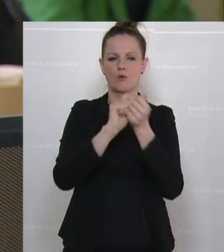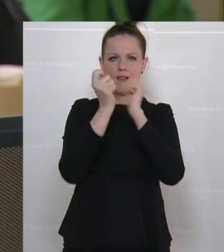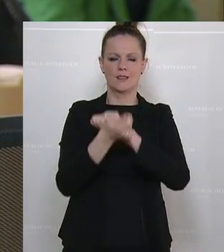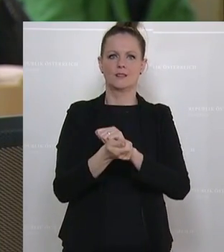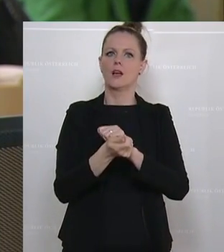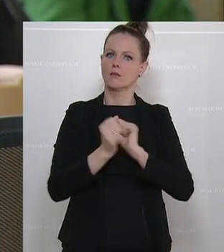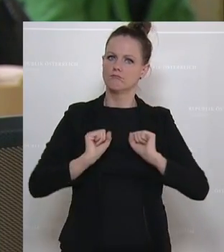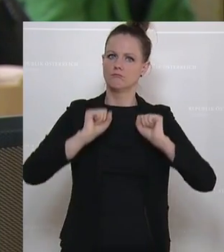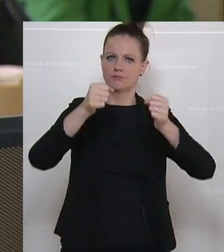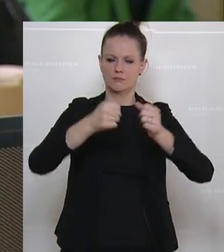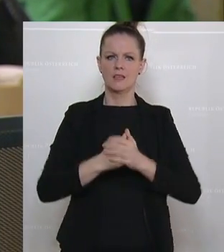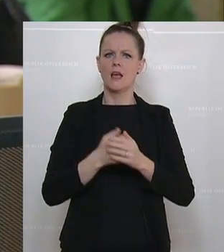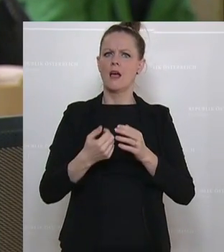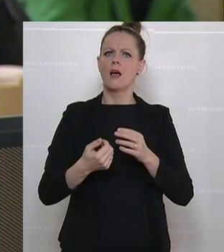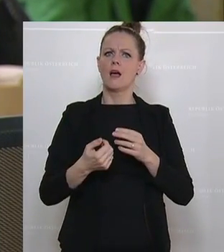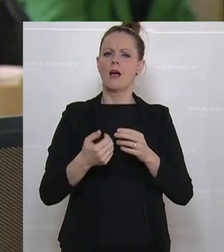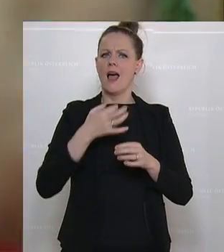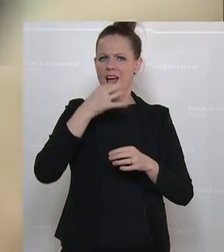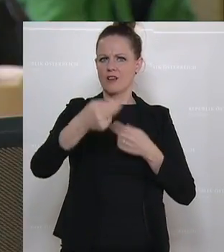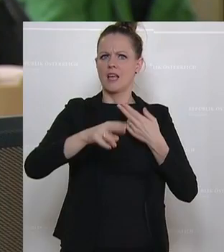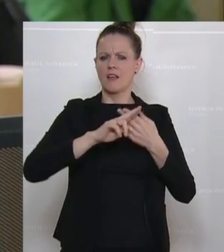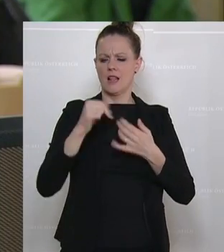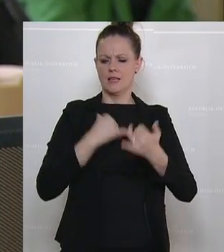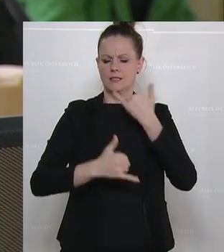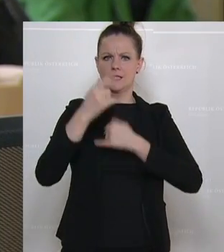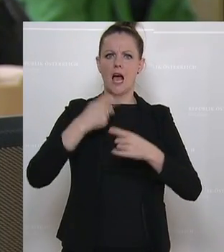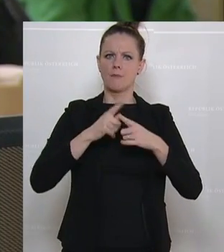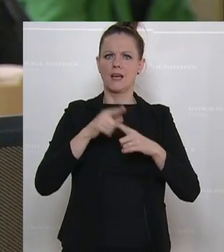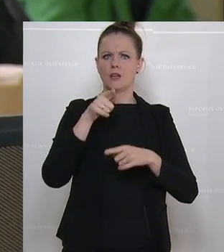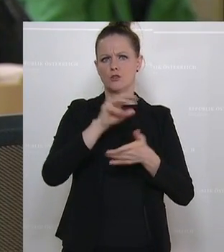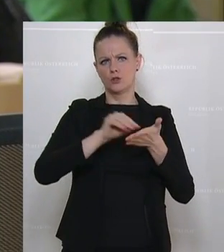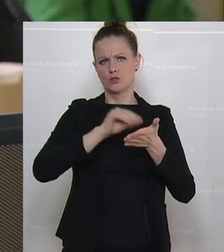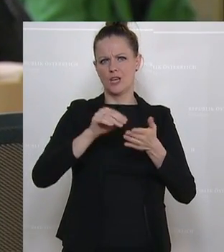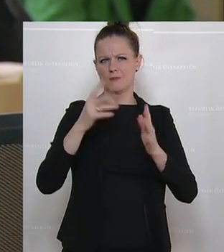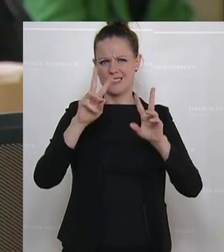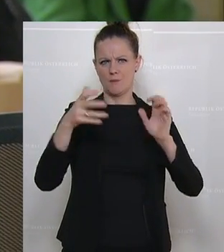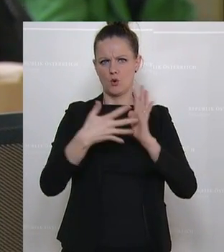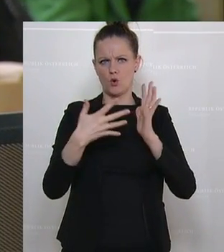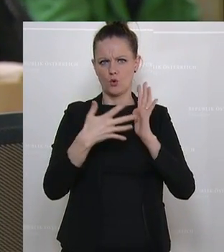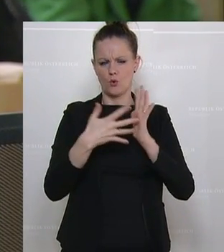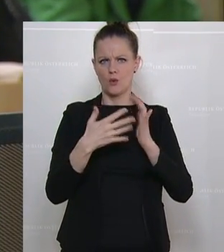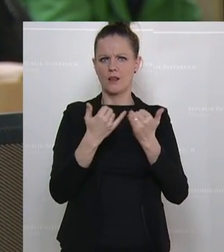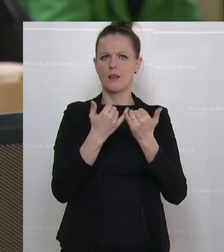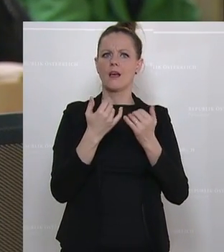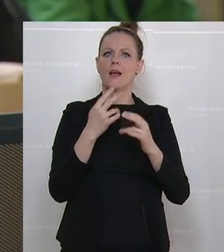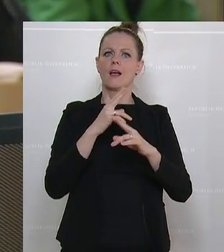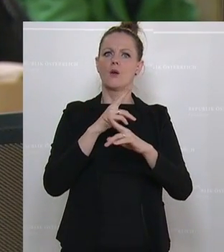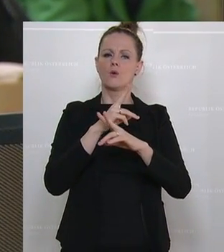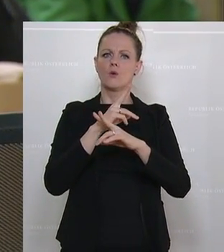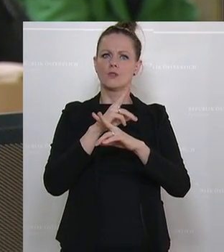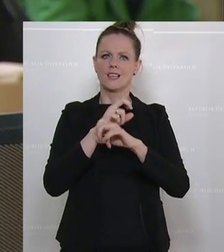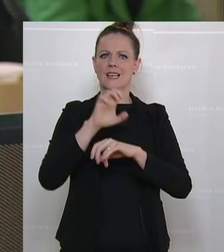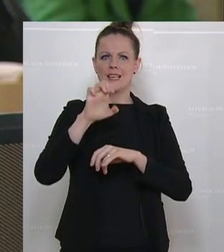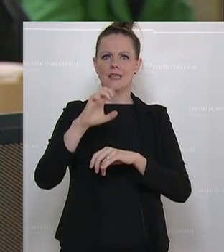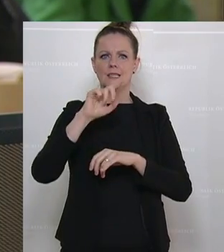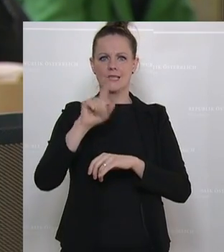Und in einer Anfragebeantwortung vom April letzten Jahres schreiben Sie zum Thema Kontrolle der Verwendung der österreichischen EZA-Gelder,